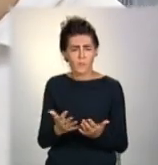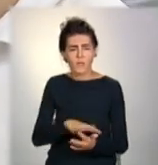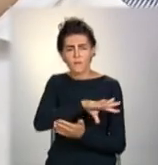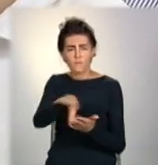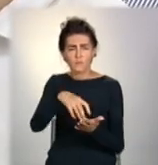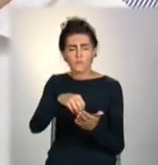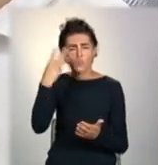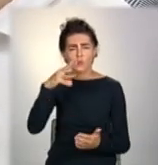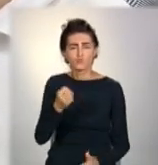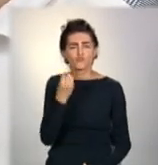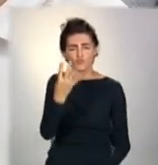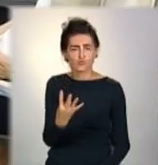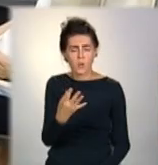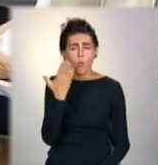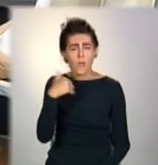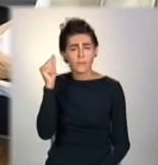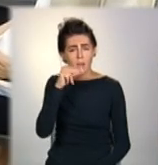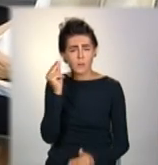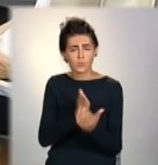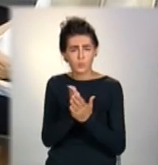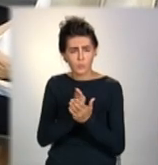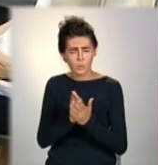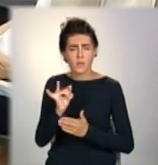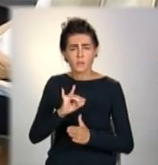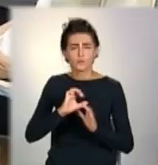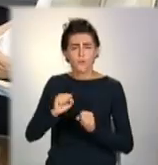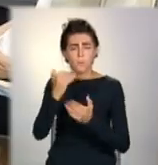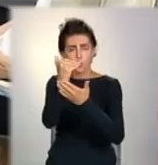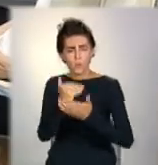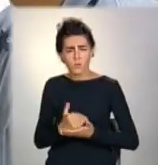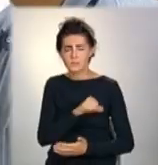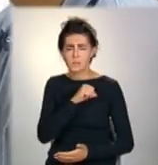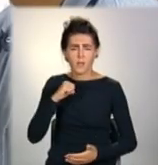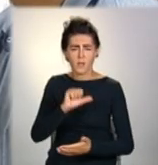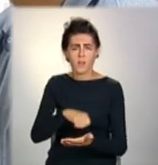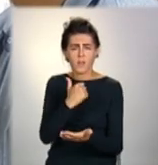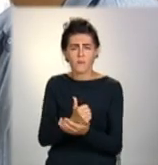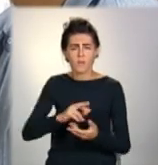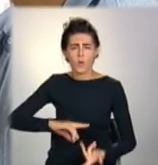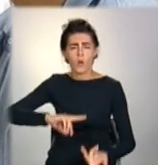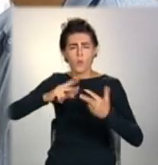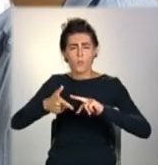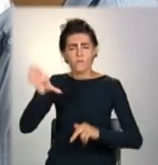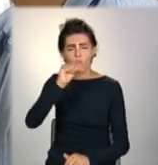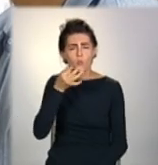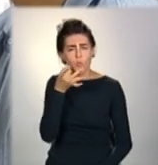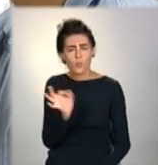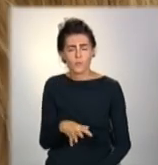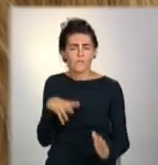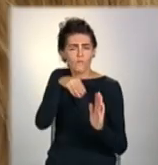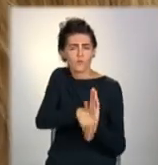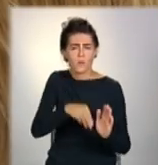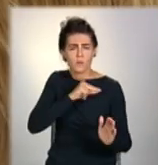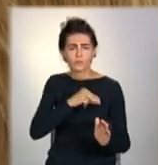модулів 14 після стажування та захист проєктів. Головне – обмін досвідом та вцілення у своїй роботі